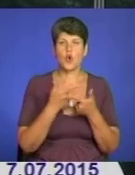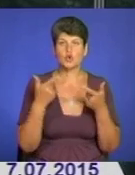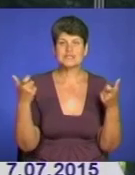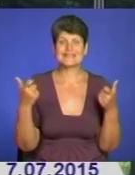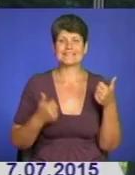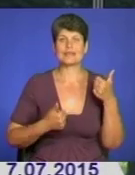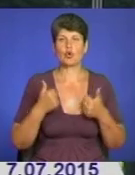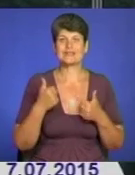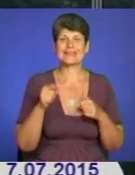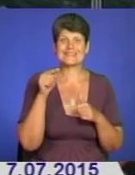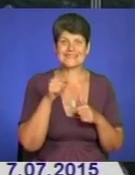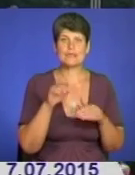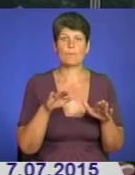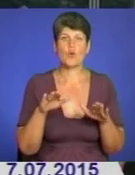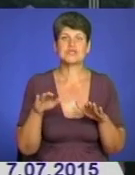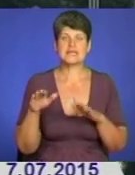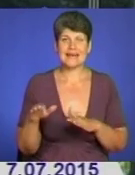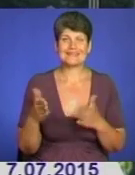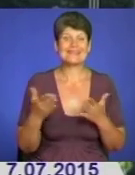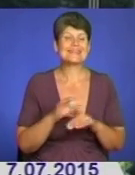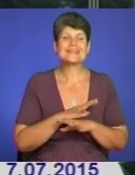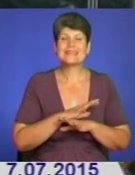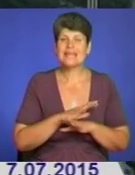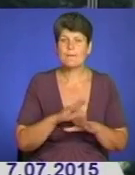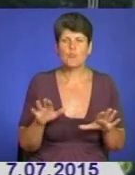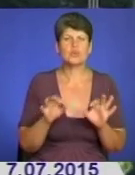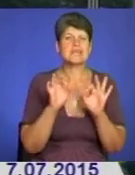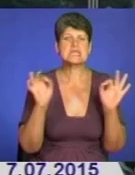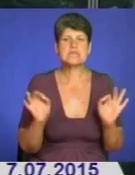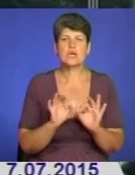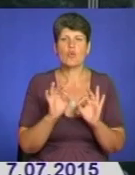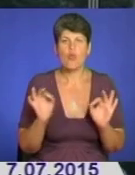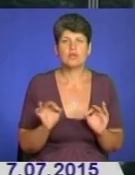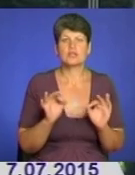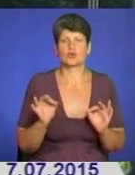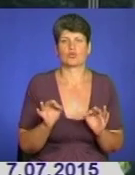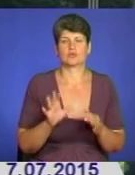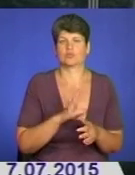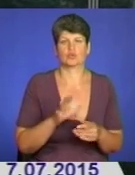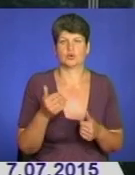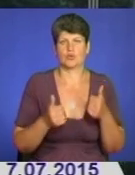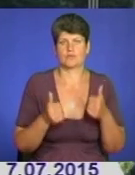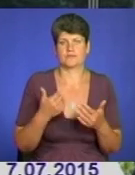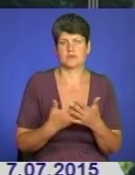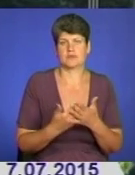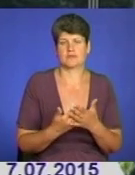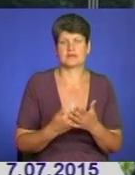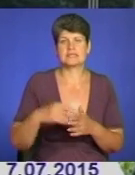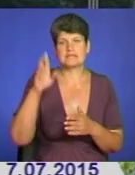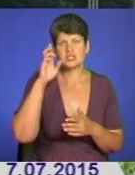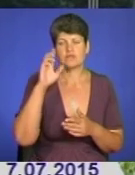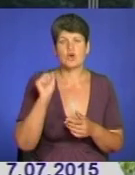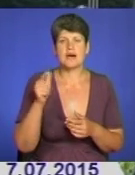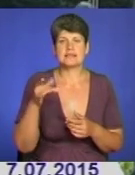навіть на ті посади, які не були ніколи і ніколи не підлягали конкурсу. Такі, як, наприклад, в Державному